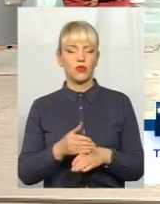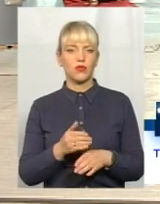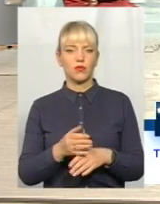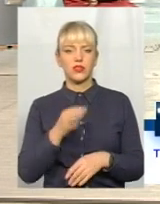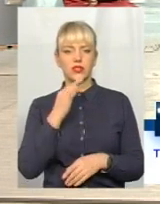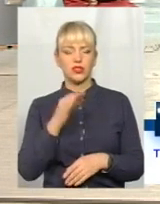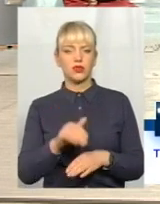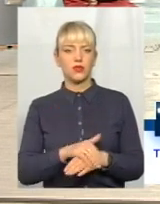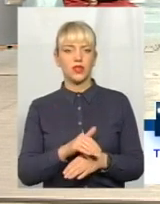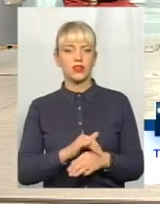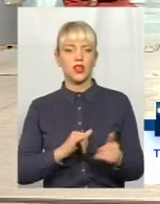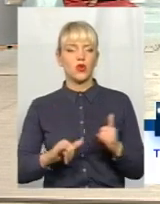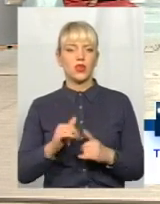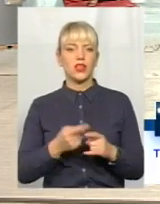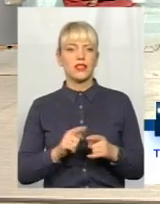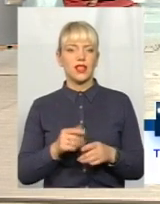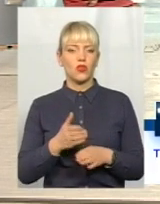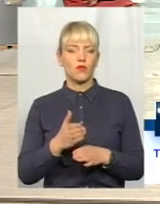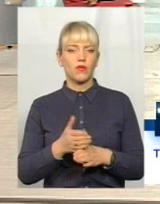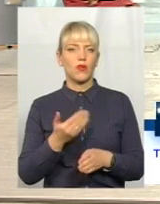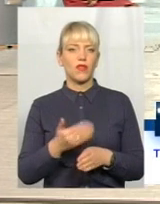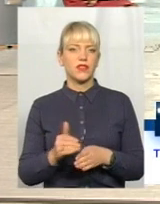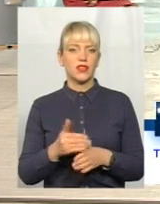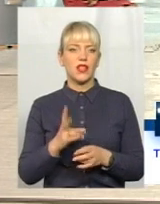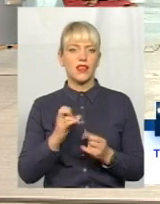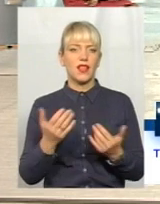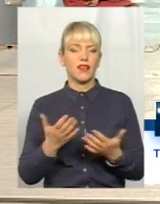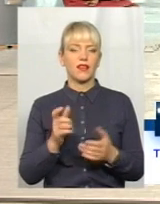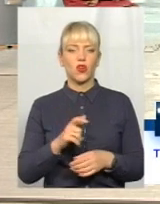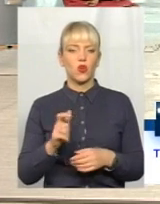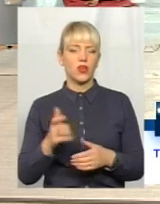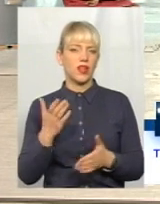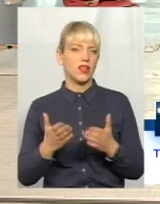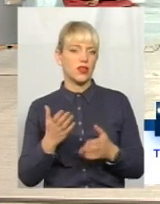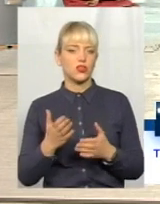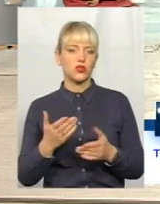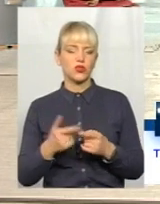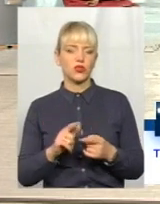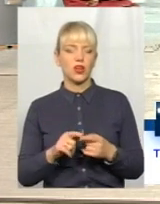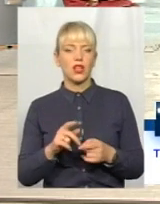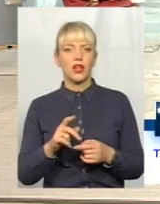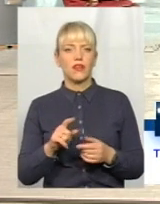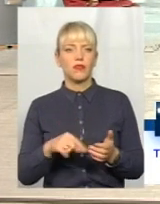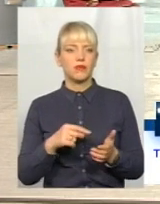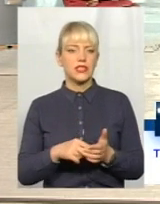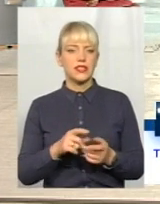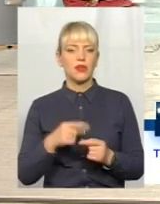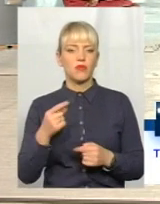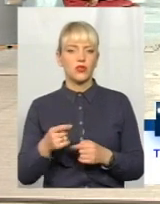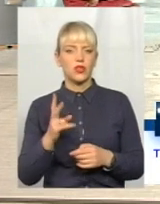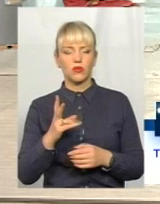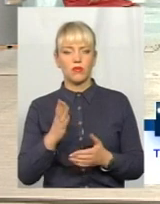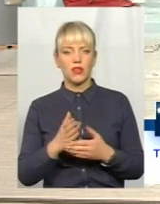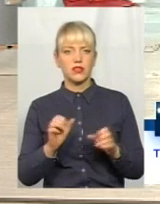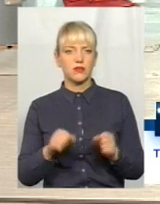Скажіть, будь ласка, куди ця допомога ідеї на яких людей? Якщо міністрі, позаміністрі, і всі остальні, можуть,